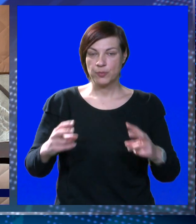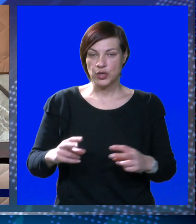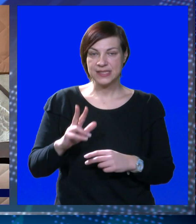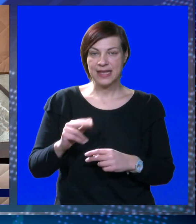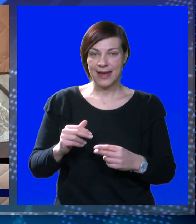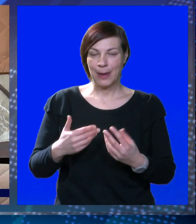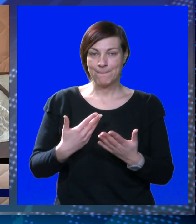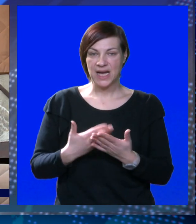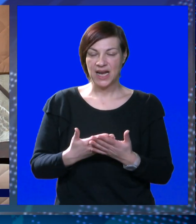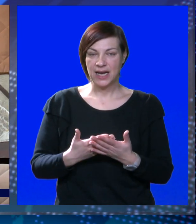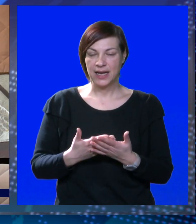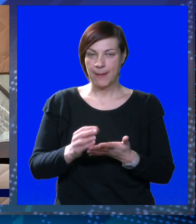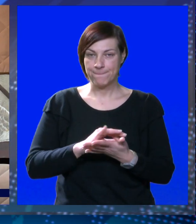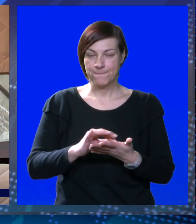imali